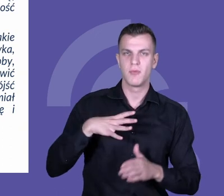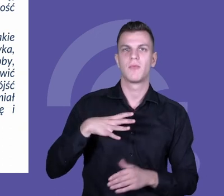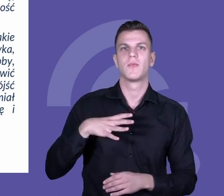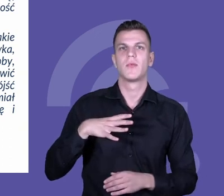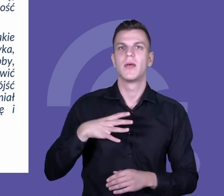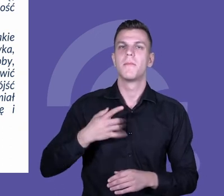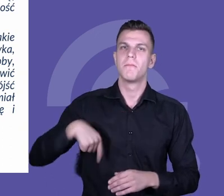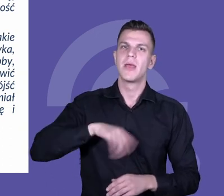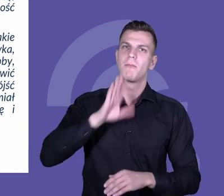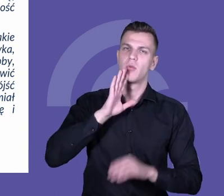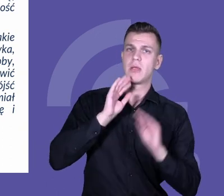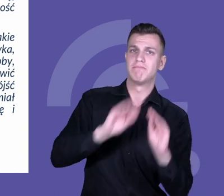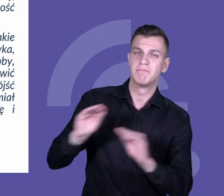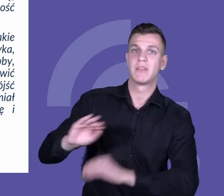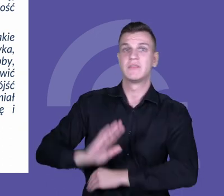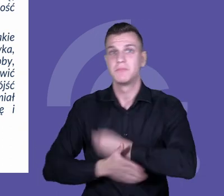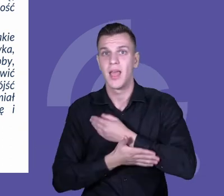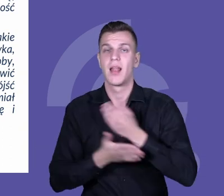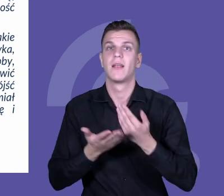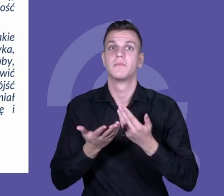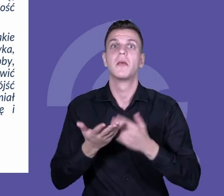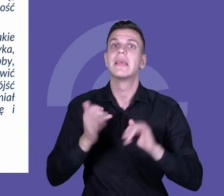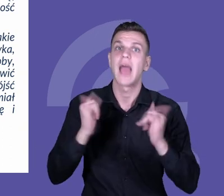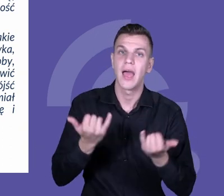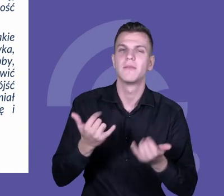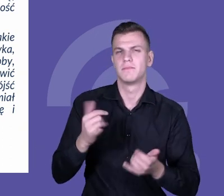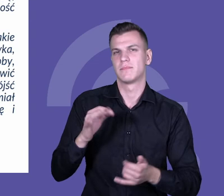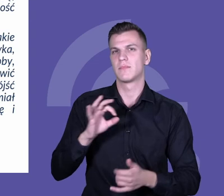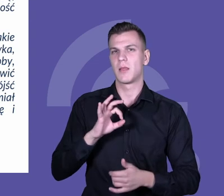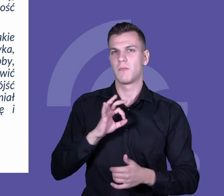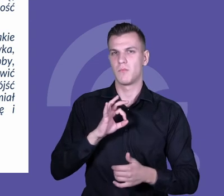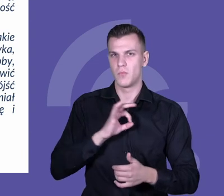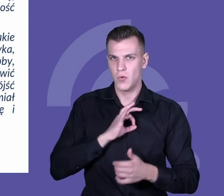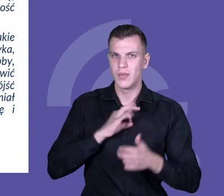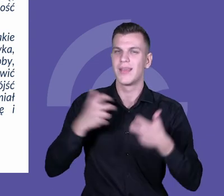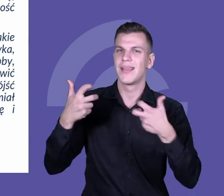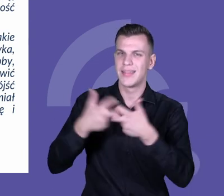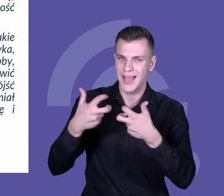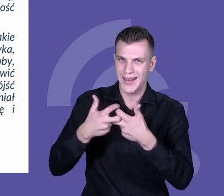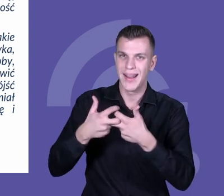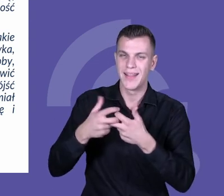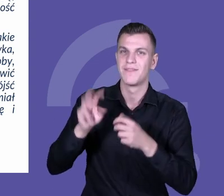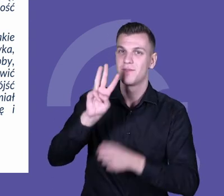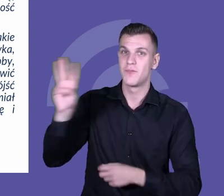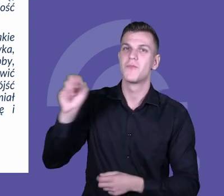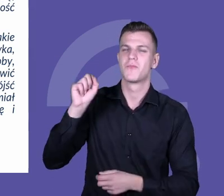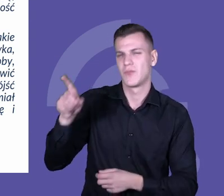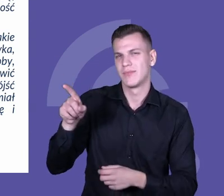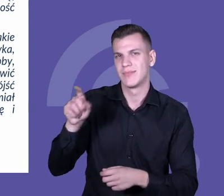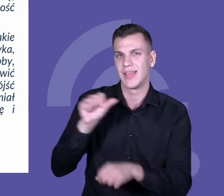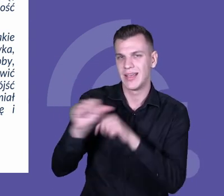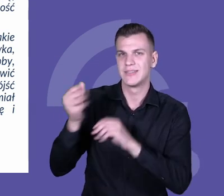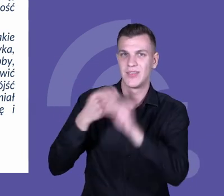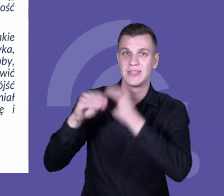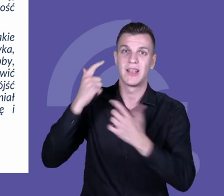wspieraliśmy i również wiele materiałów na ten temat znajdziecie zarówno na stronie Szkoły dla Innowatora, jak i w materiałach Centrum Edukacji Obywatelskiej. Tam jest